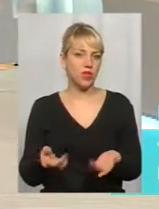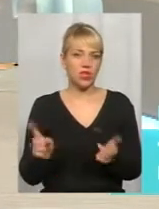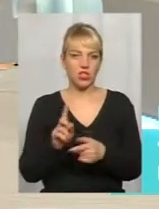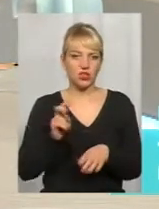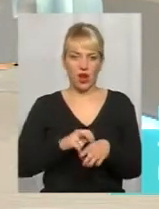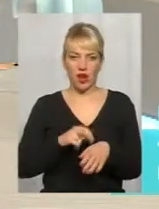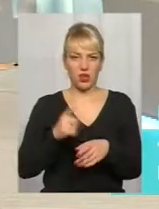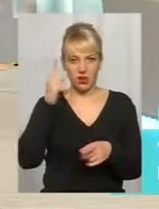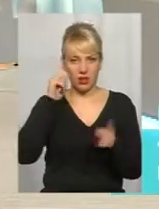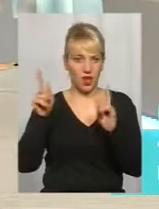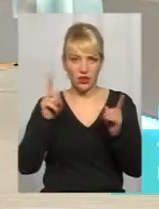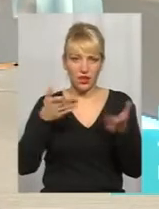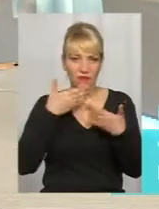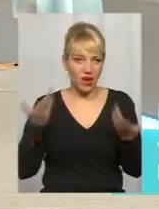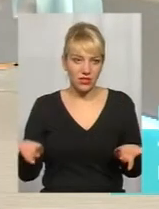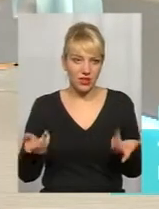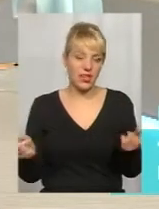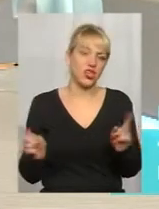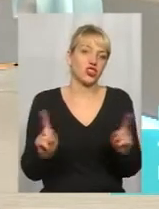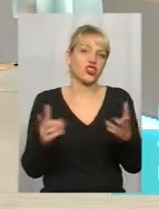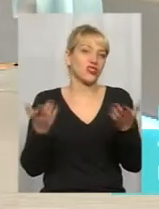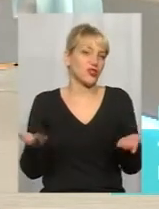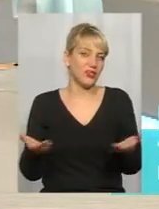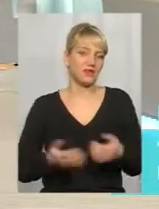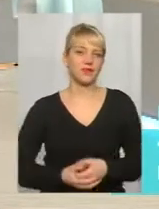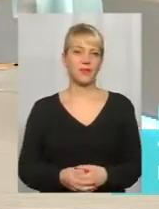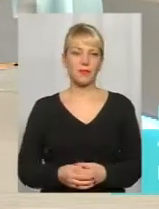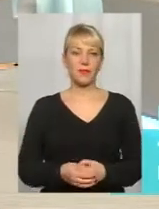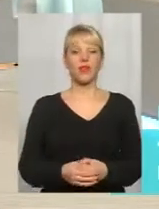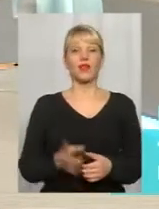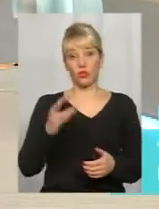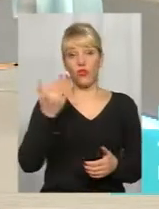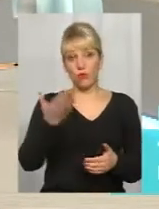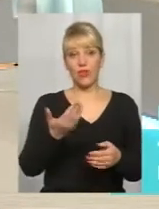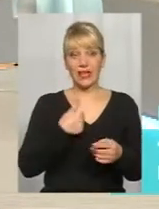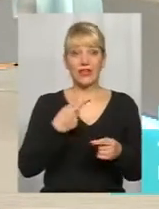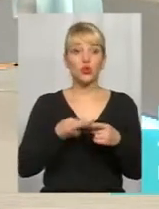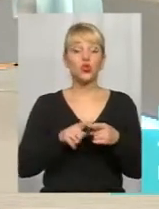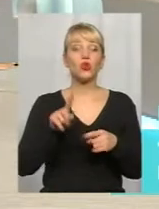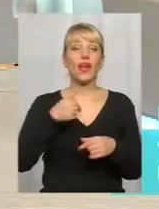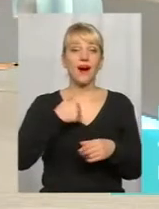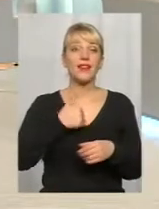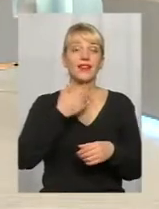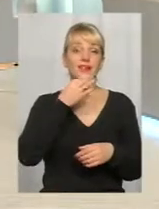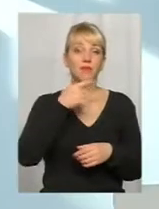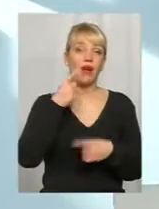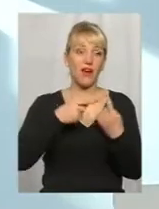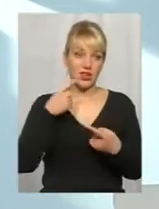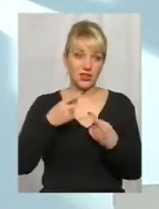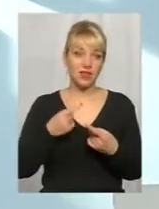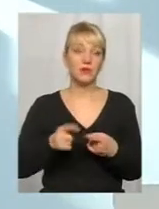класної діючки. Дякую, ми почула ваше питання. Ну, вот це якраз то, о чому я хотела поговорити. Дело в тому, що,